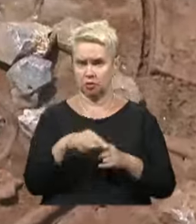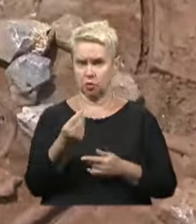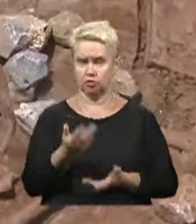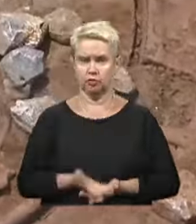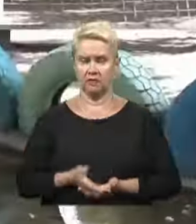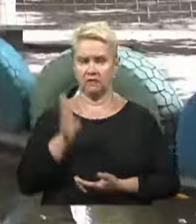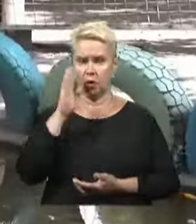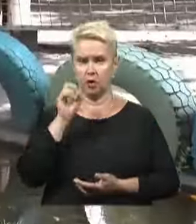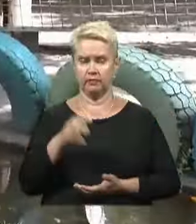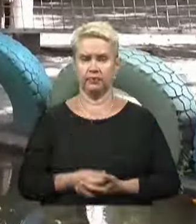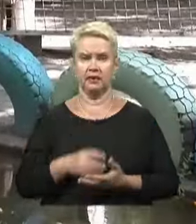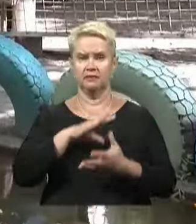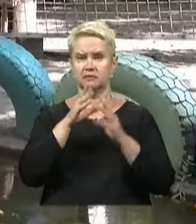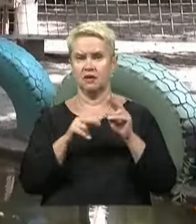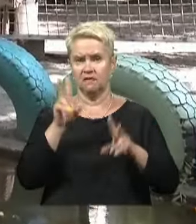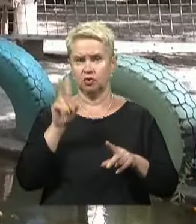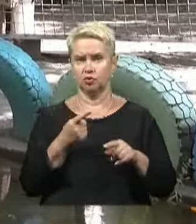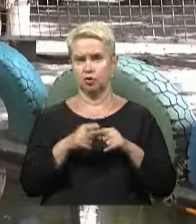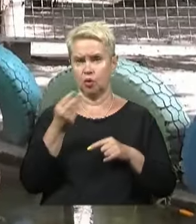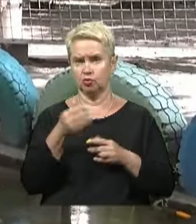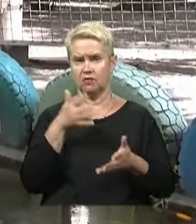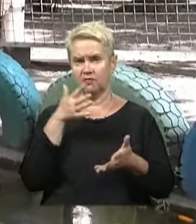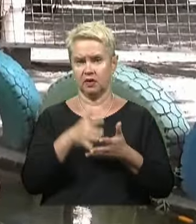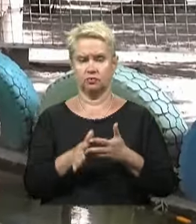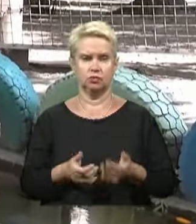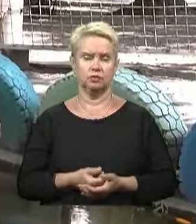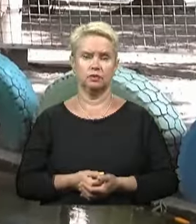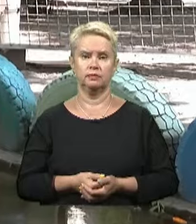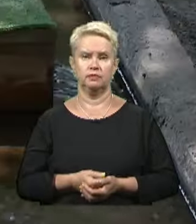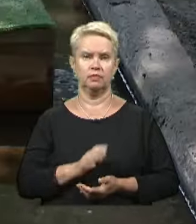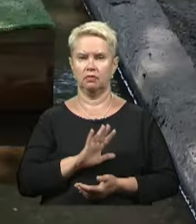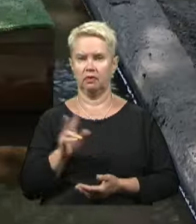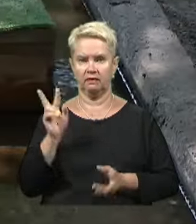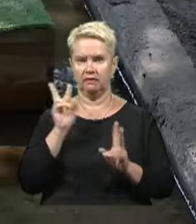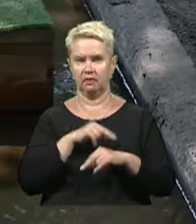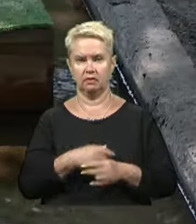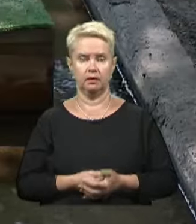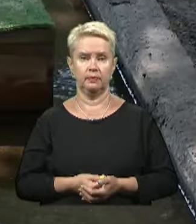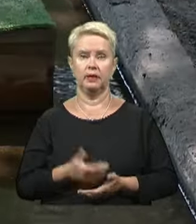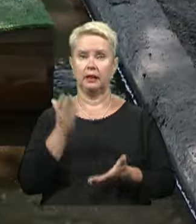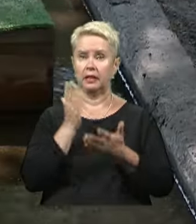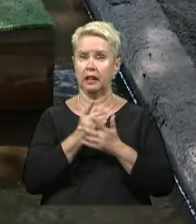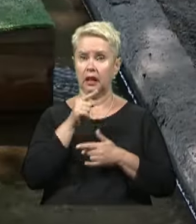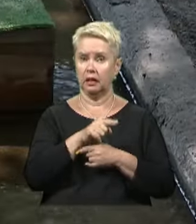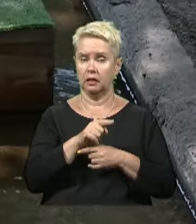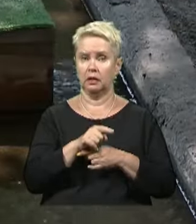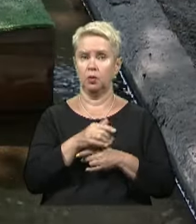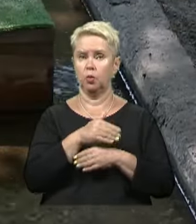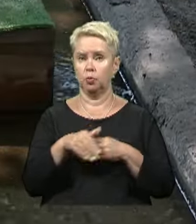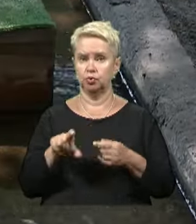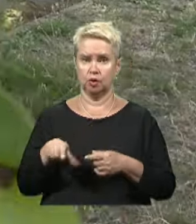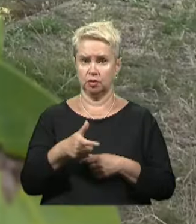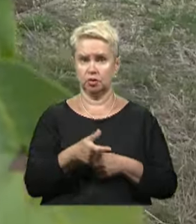кошти у водоканалі. Взагалі, я вважаю, що ці кошти витрачаються невірно. Але є і ті, кому ці вуличні